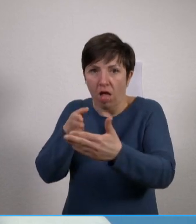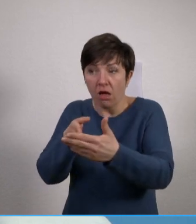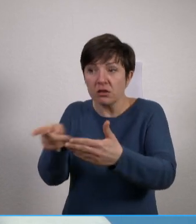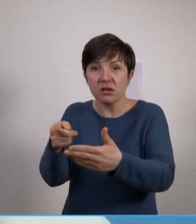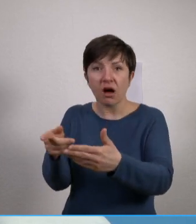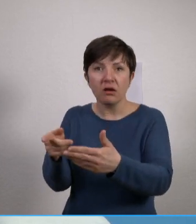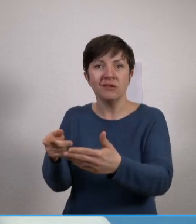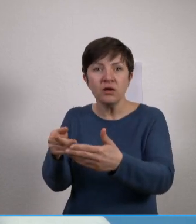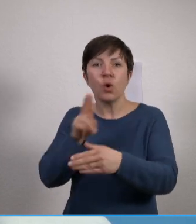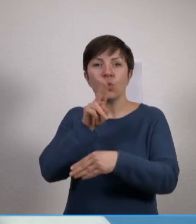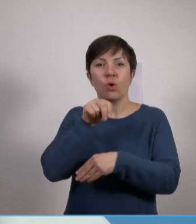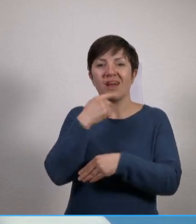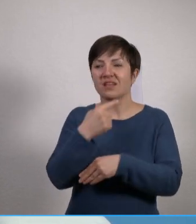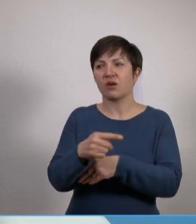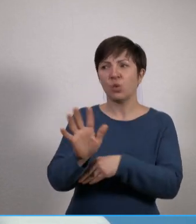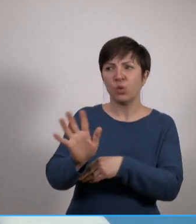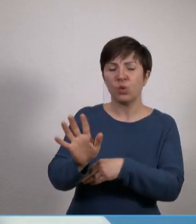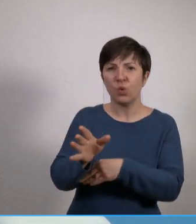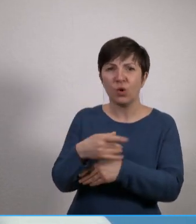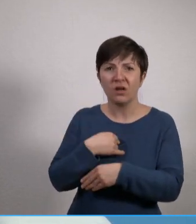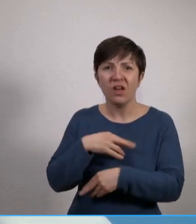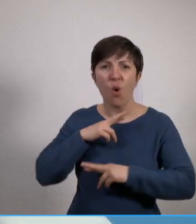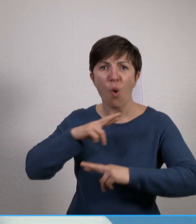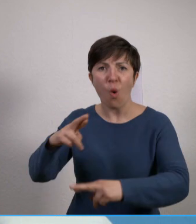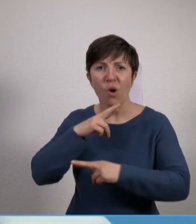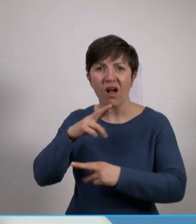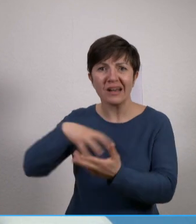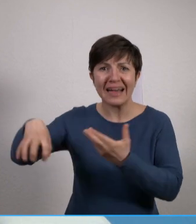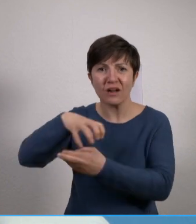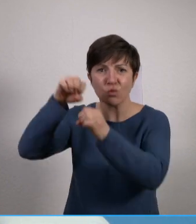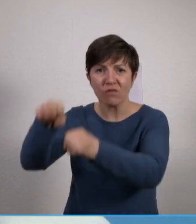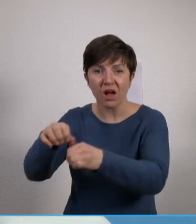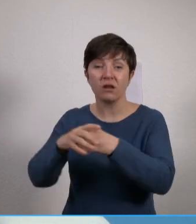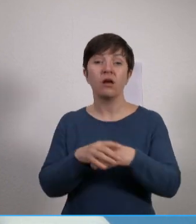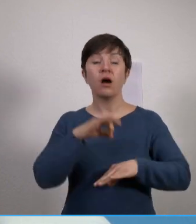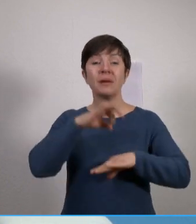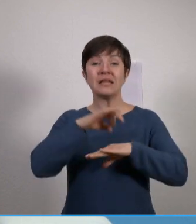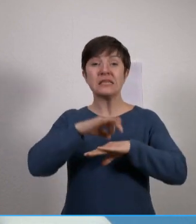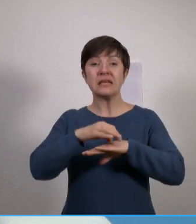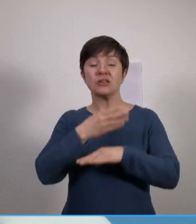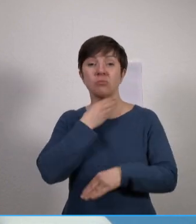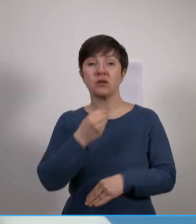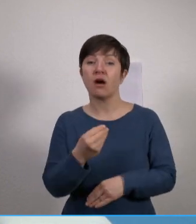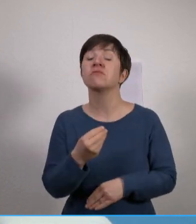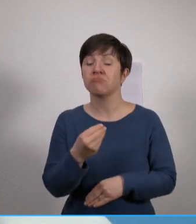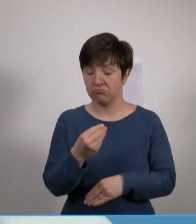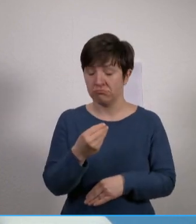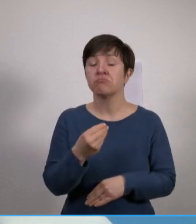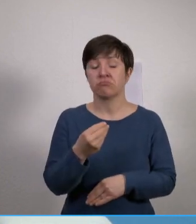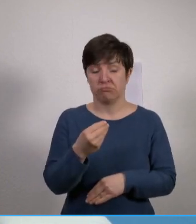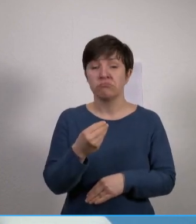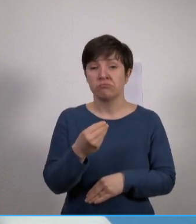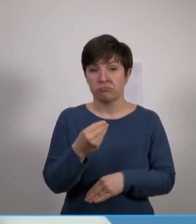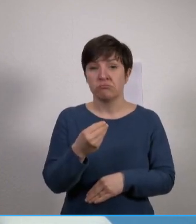befürchtet. Was den medizinischen Bedarf betrifft, das ist ja bekanntermaßen so, dass der praktisch dem Auftreten